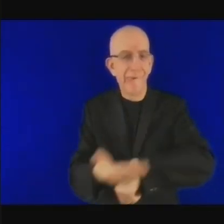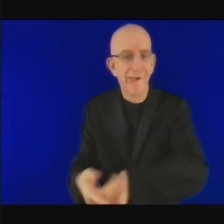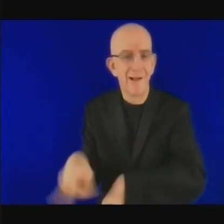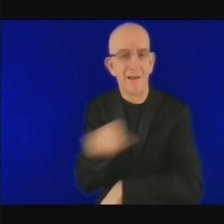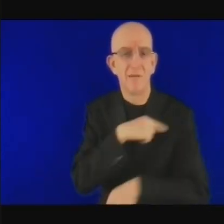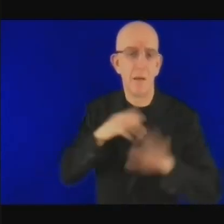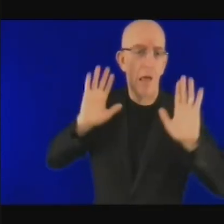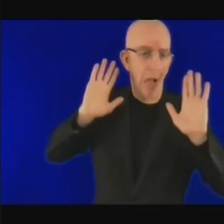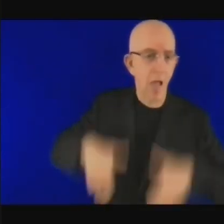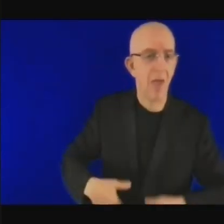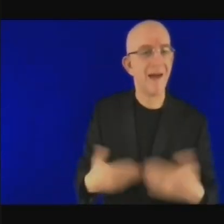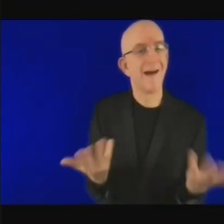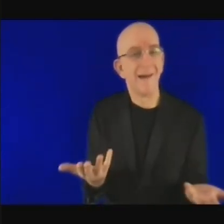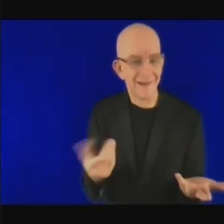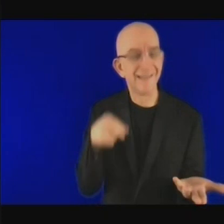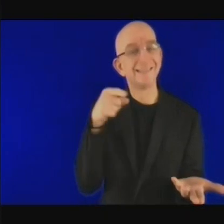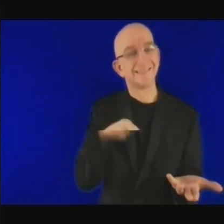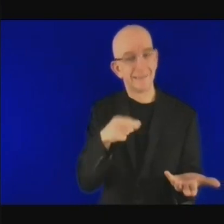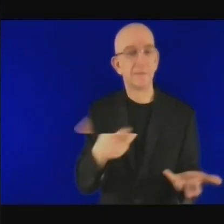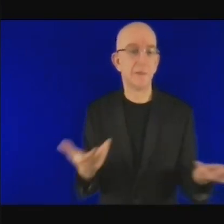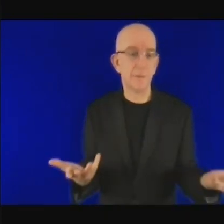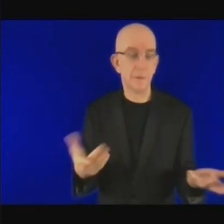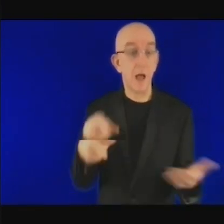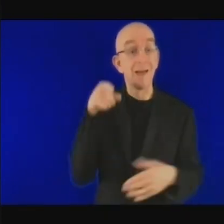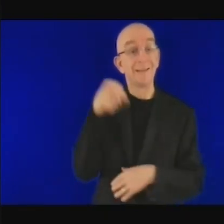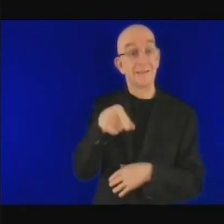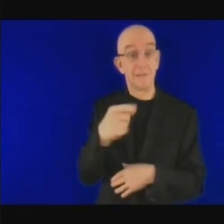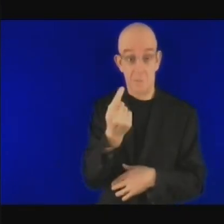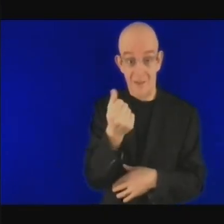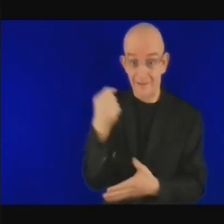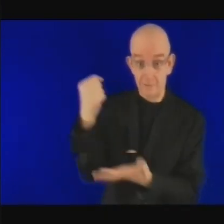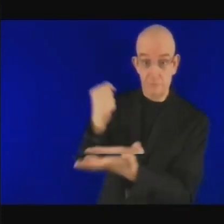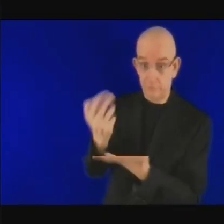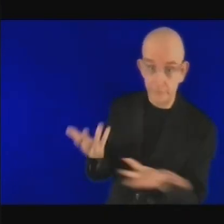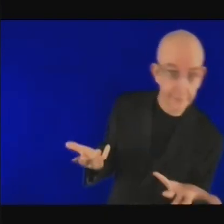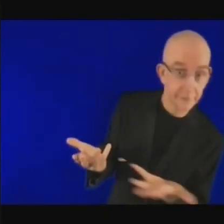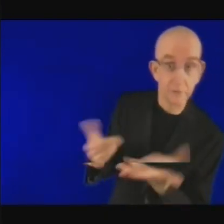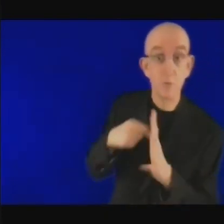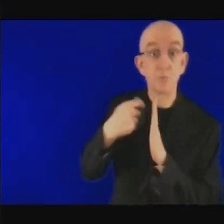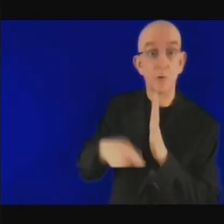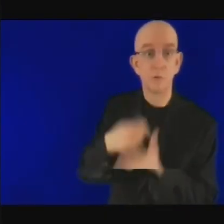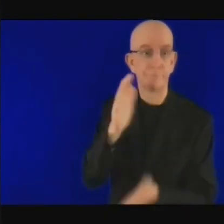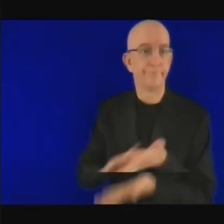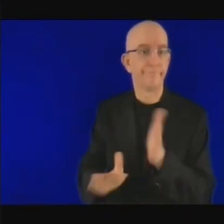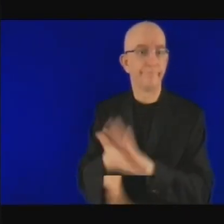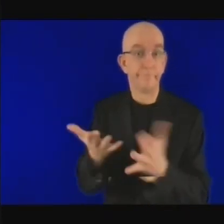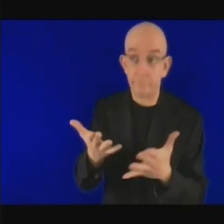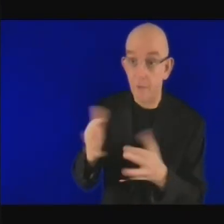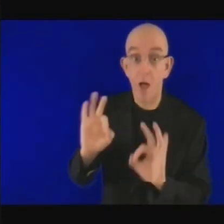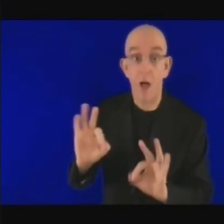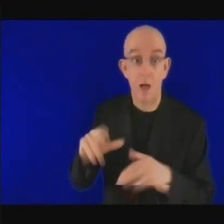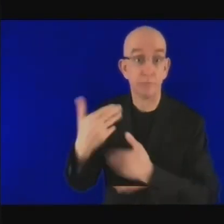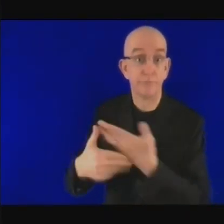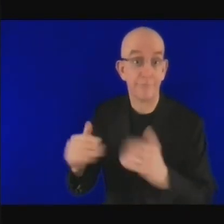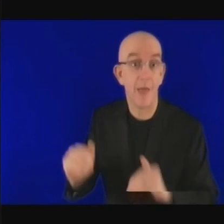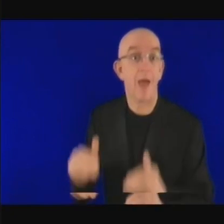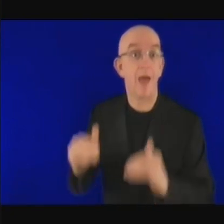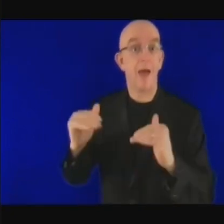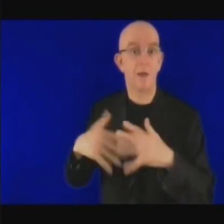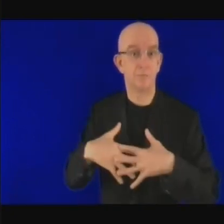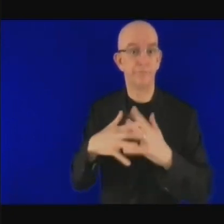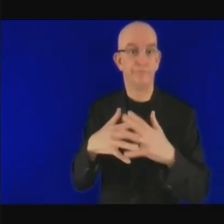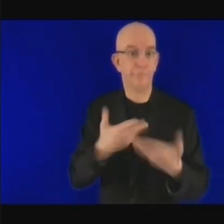'énergie de l'électricité votre enfant est déjà en fait à l'école secondaire si vous regardez un projet comme le projet du lac